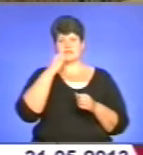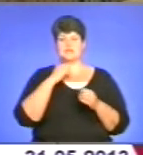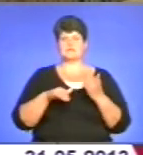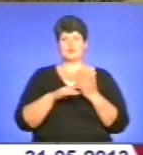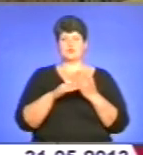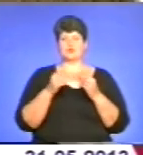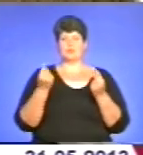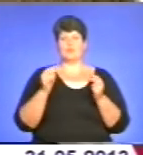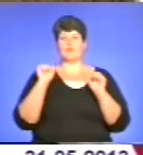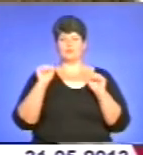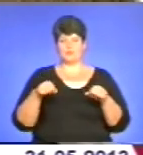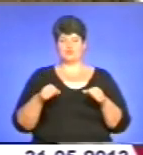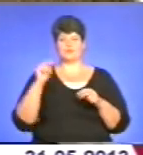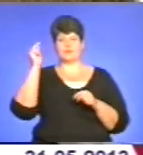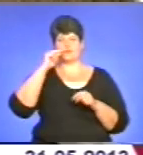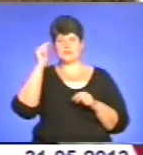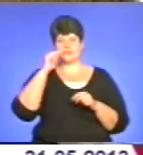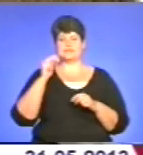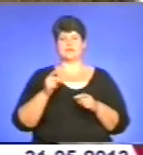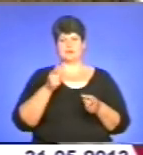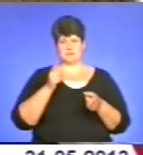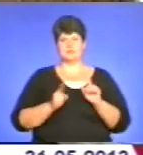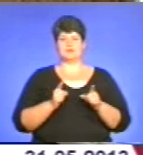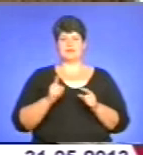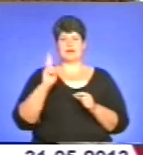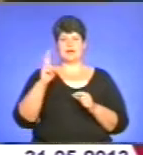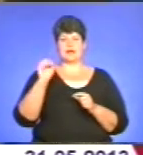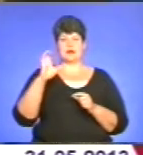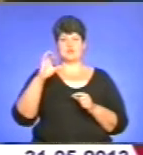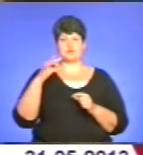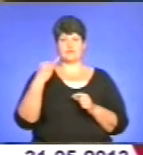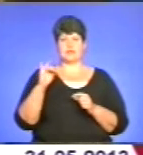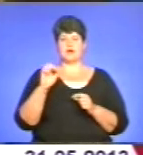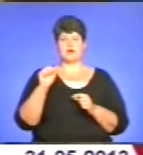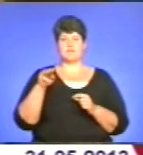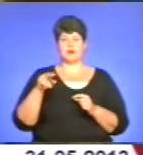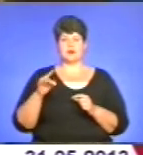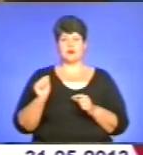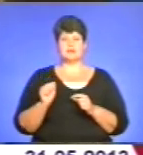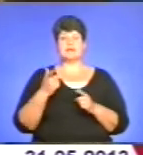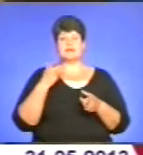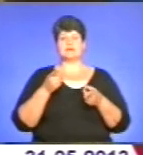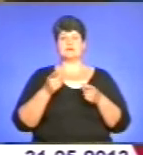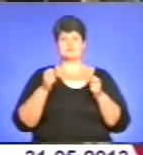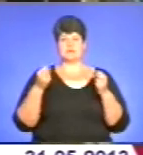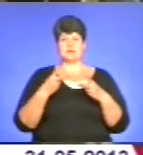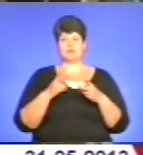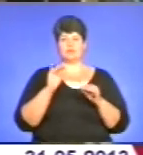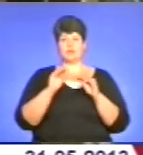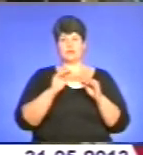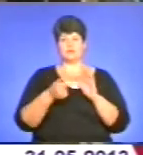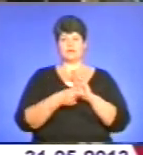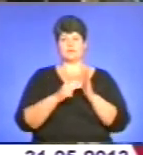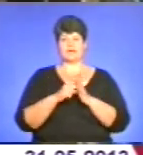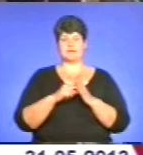студенти матимуть змогу навчатися на справжньому касовому апараті та в спеціально обладнаному кабінеті-магазині. Мені приємно, що